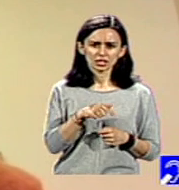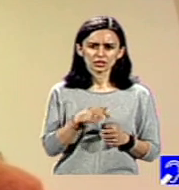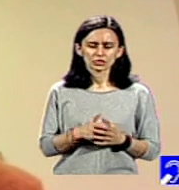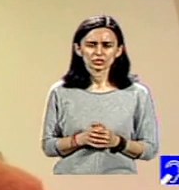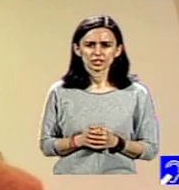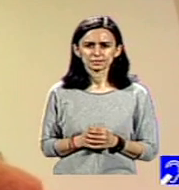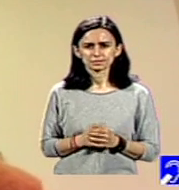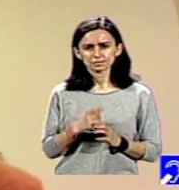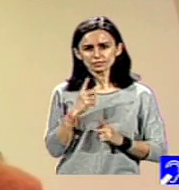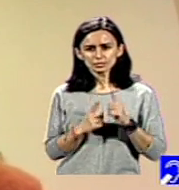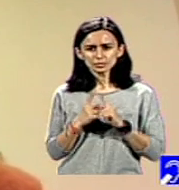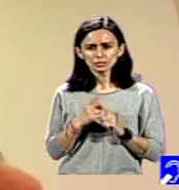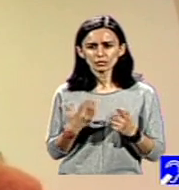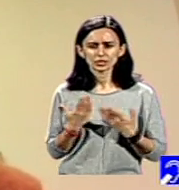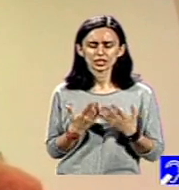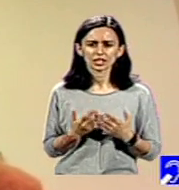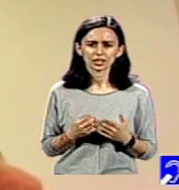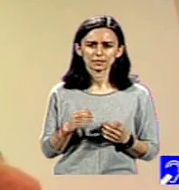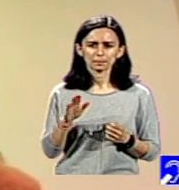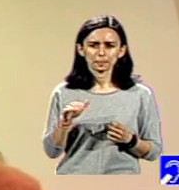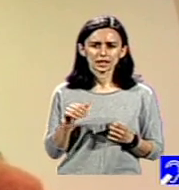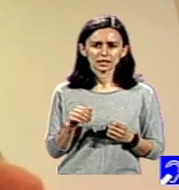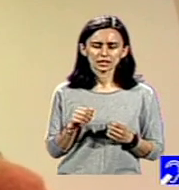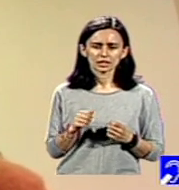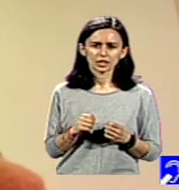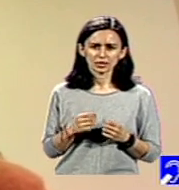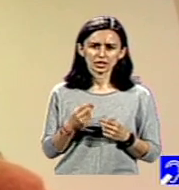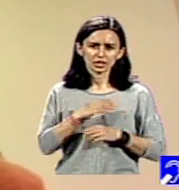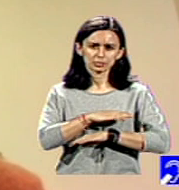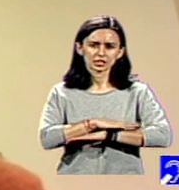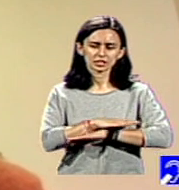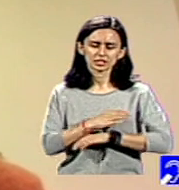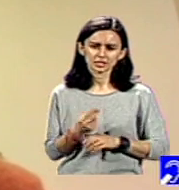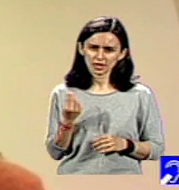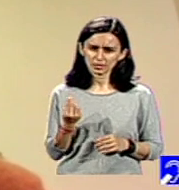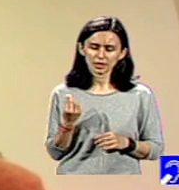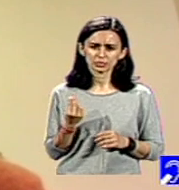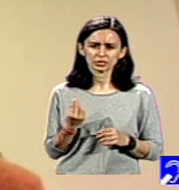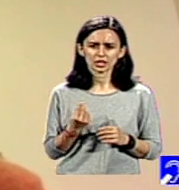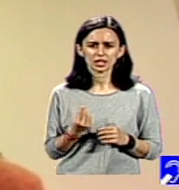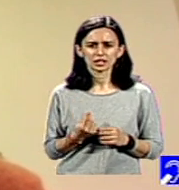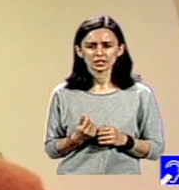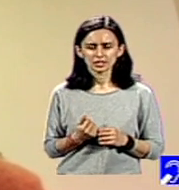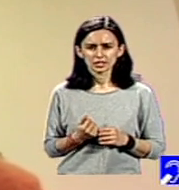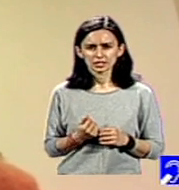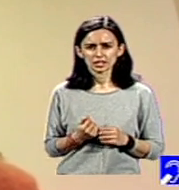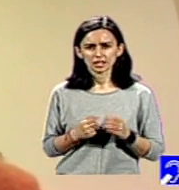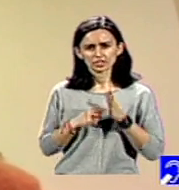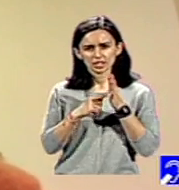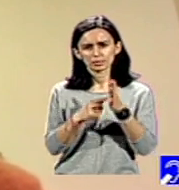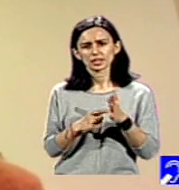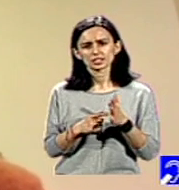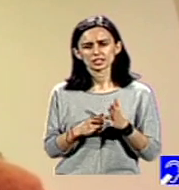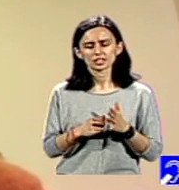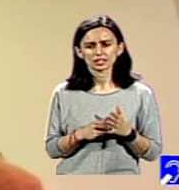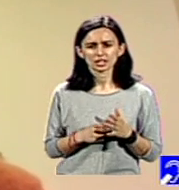bune de a-și pleda soarta și a lor și a-și pleda cauza și a lor